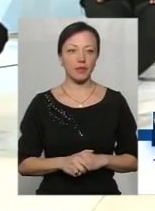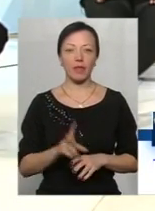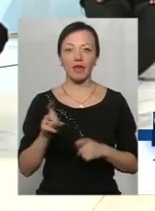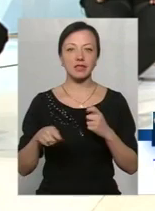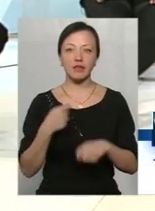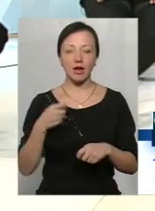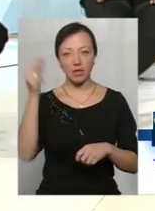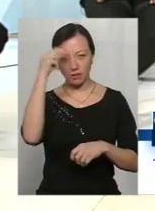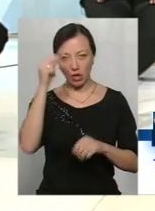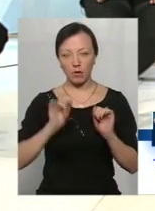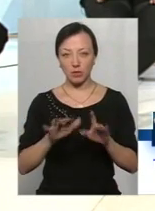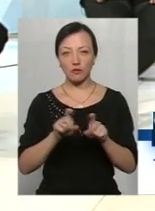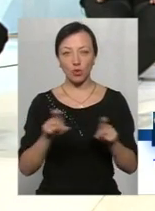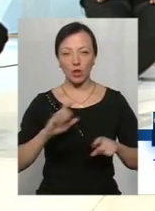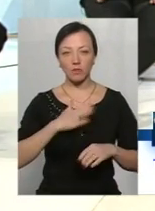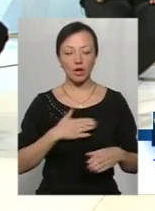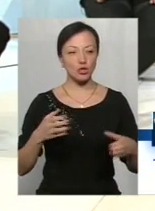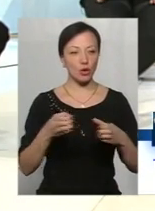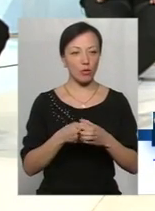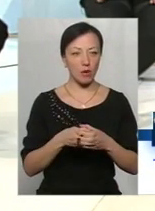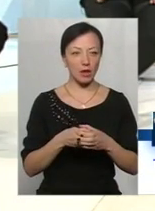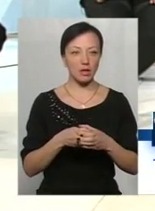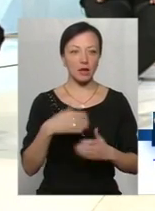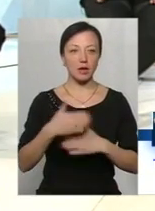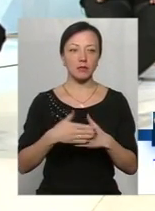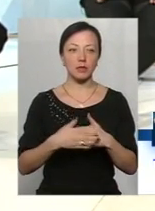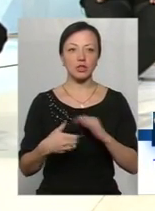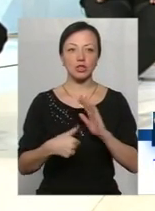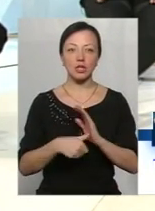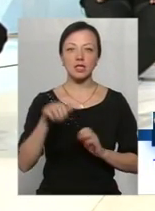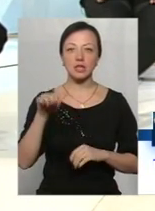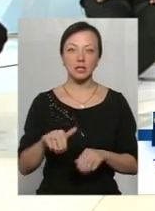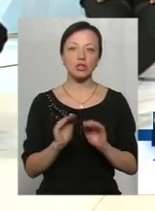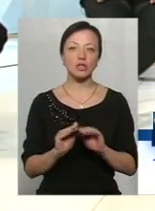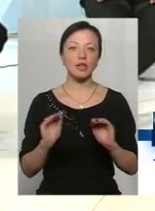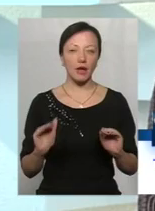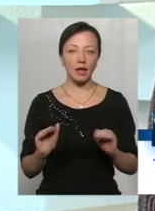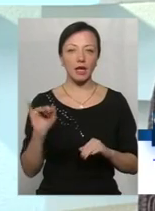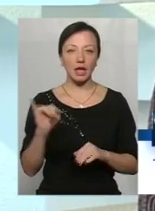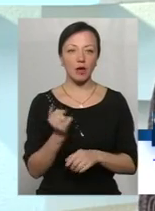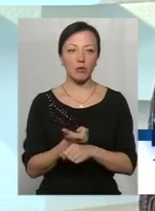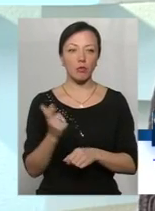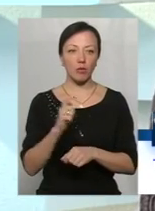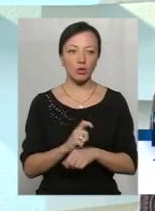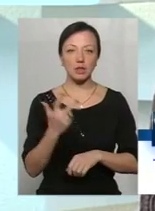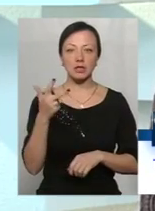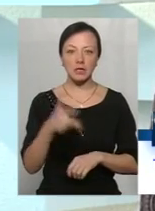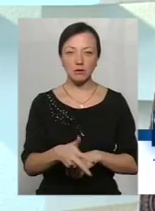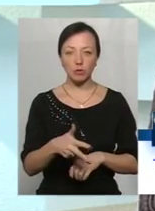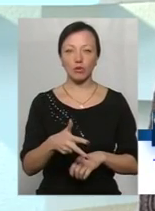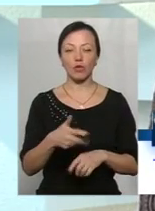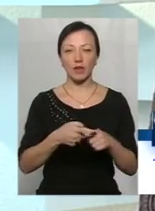в школах. В нашій громаді біля 6 тисяч дітей, і понад 3,5